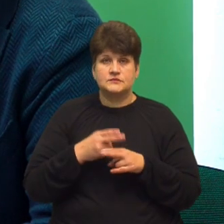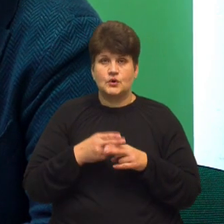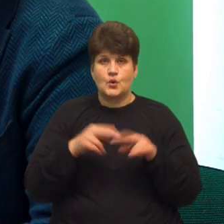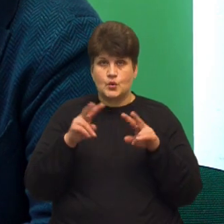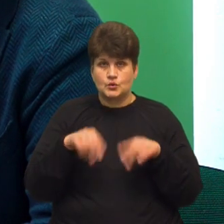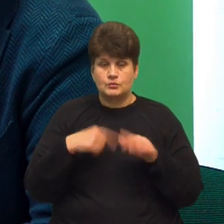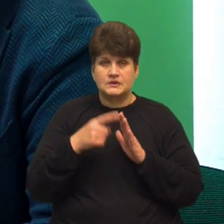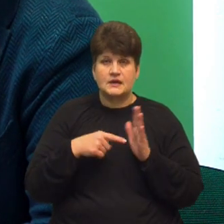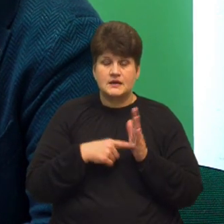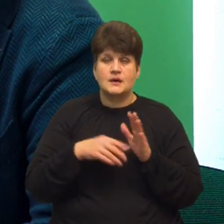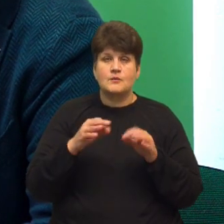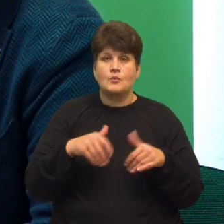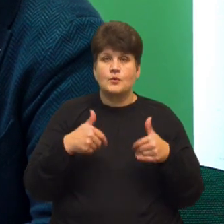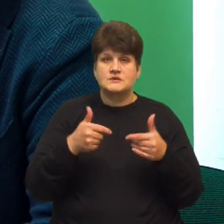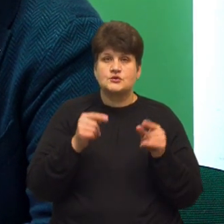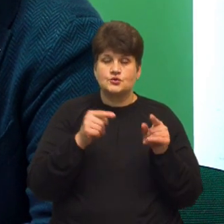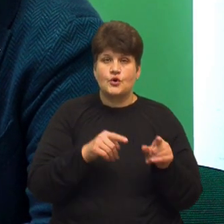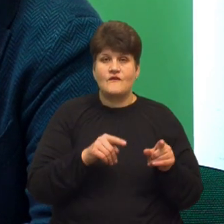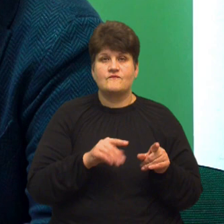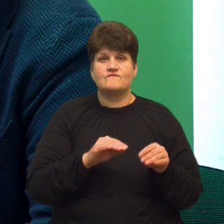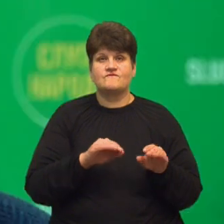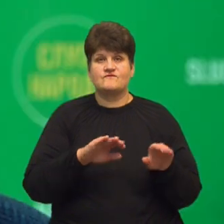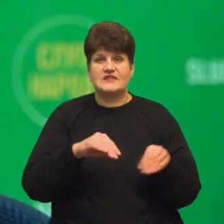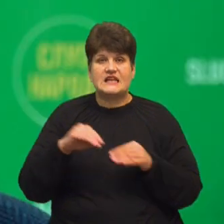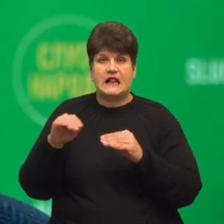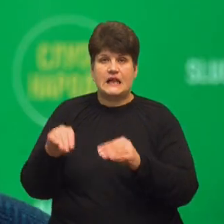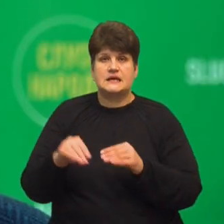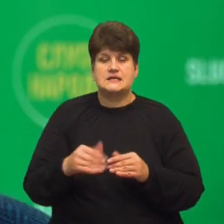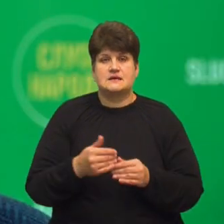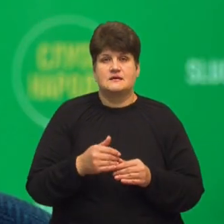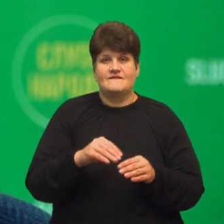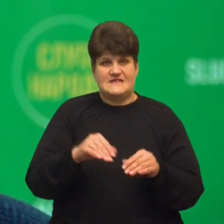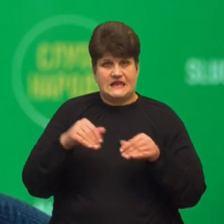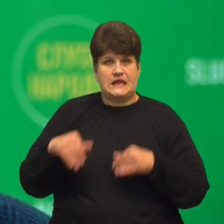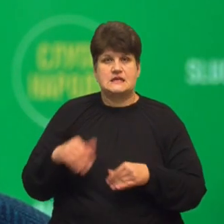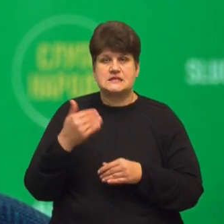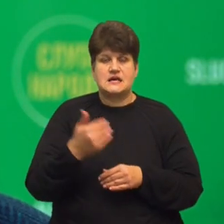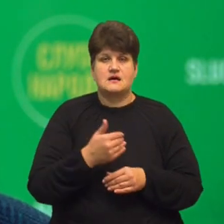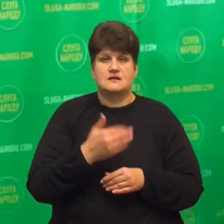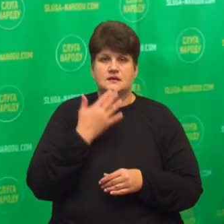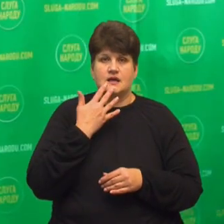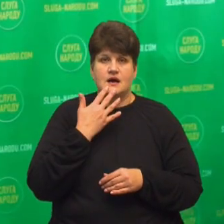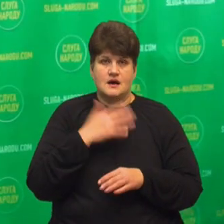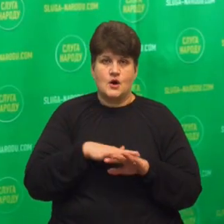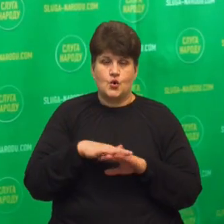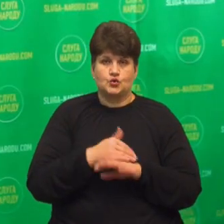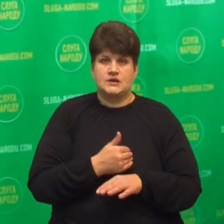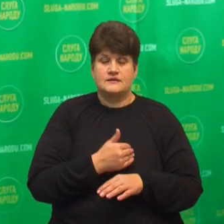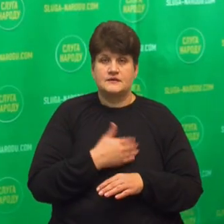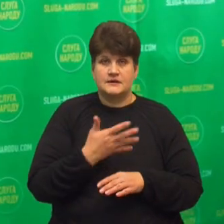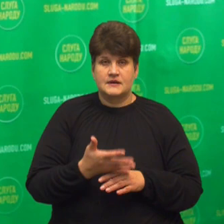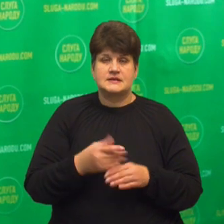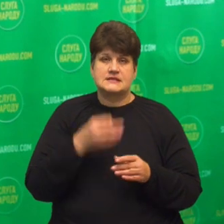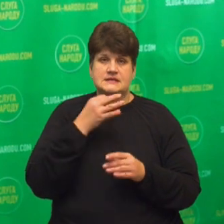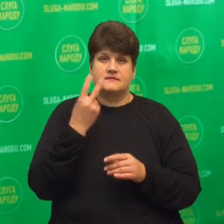питання про винесення пропозиції щодо його відкликання за народною ініціативою. Володимир Гевко назвав причини, через які Ігоря Жмінку хочуть